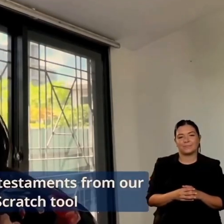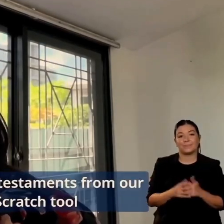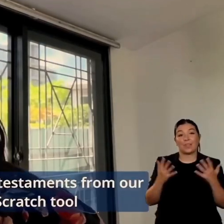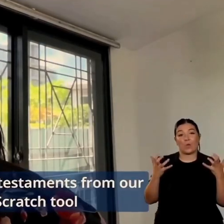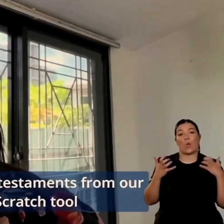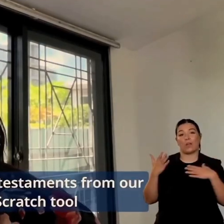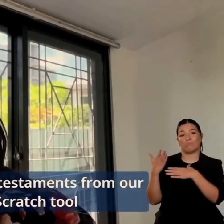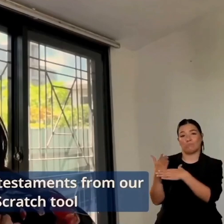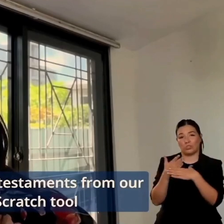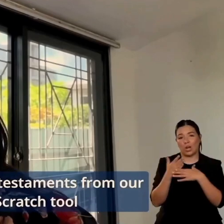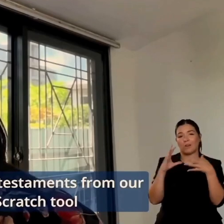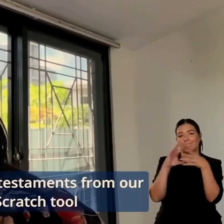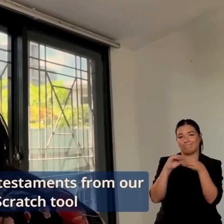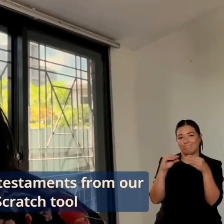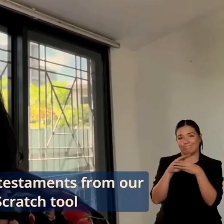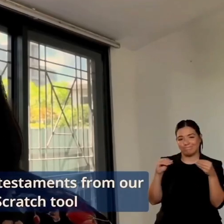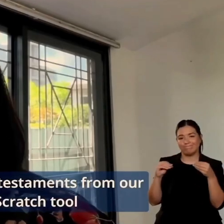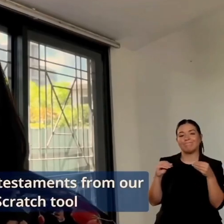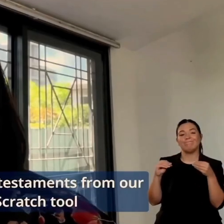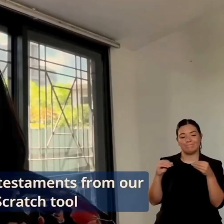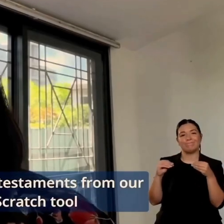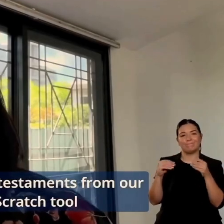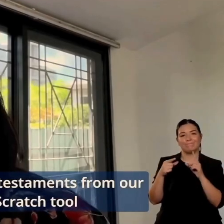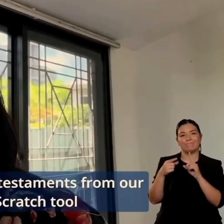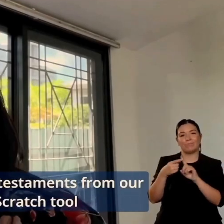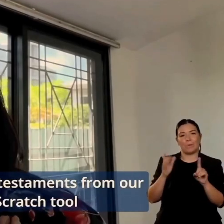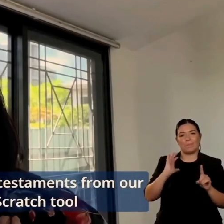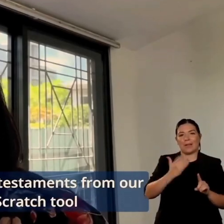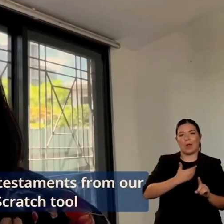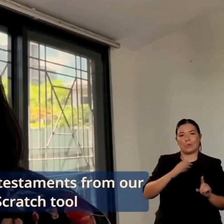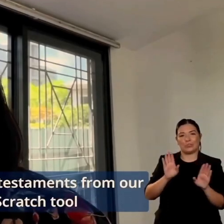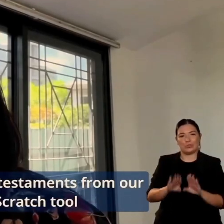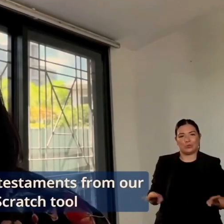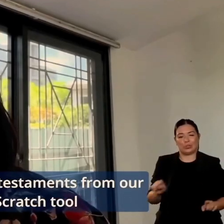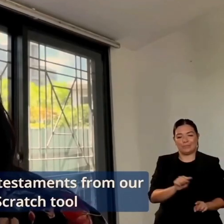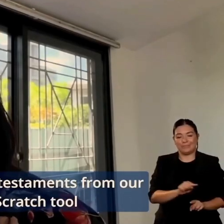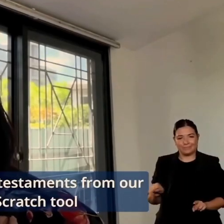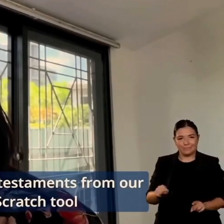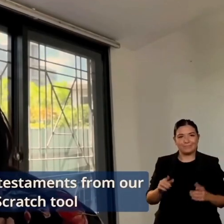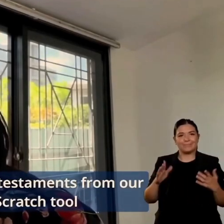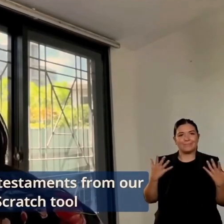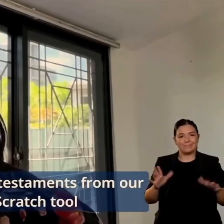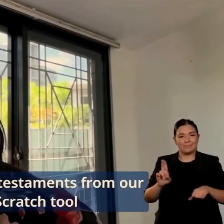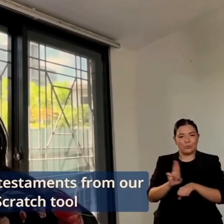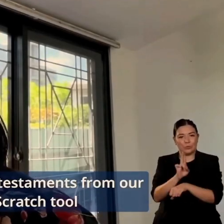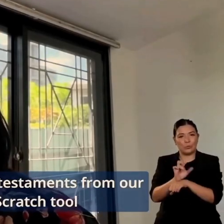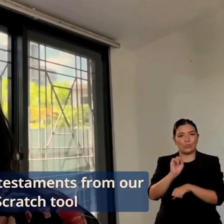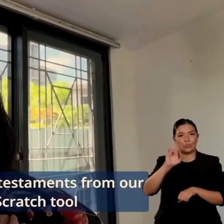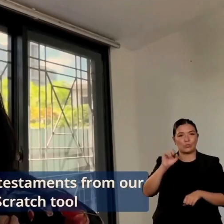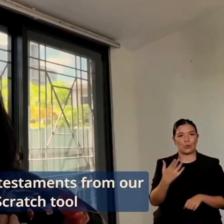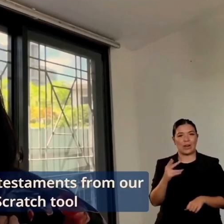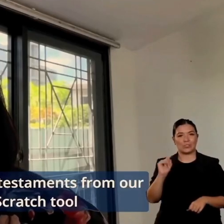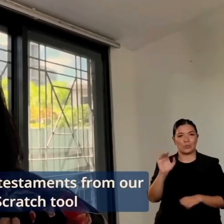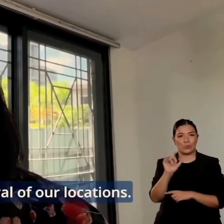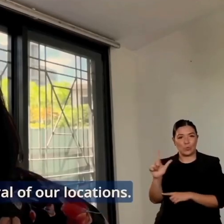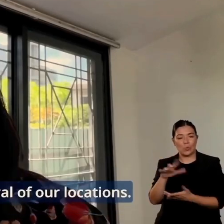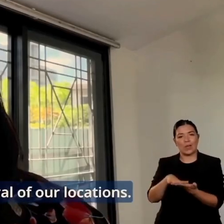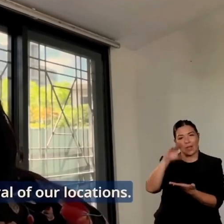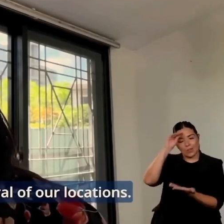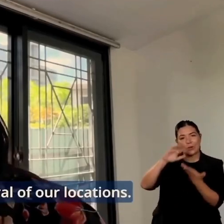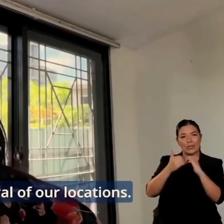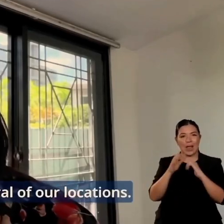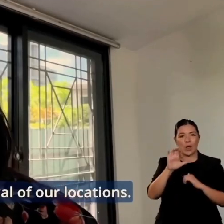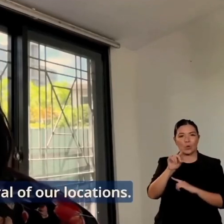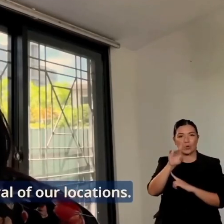imparato in diversi posti. Io ho imparato da Scratch in IPAM Kids come programma dove siamo volontari e